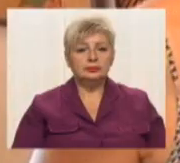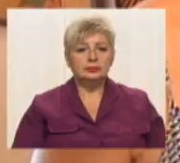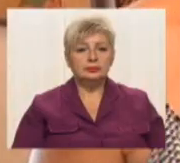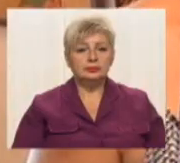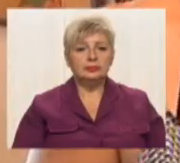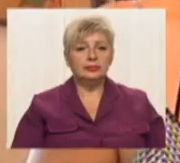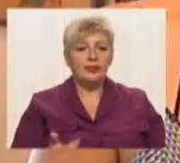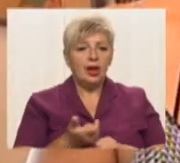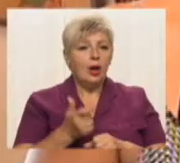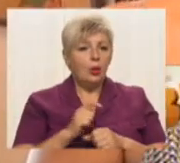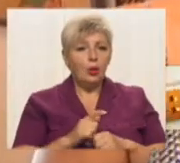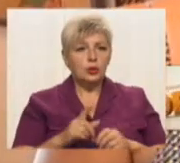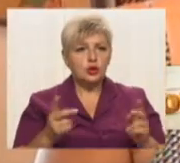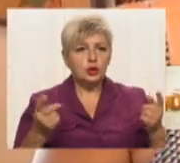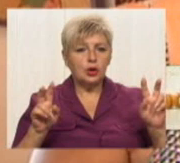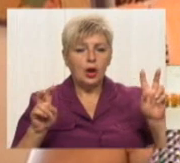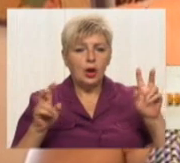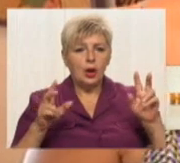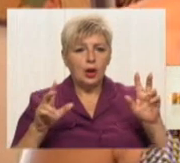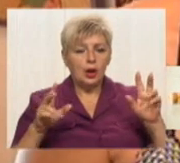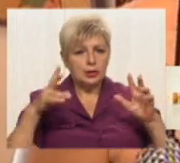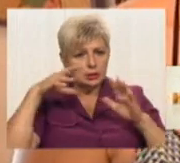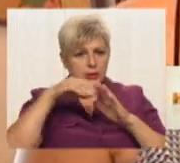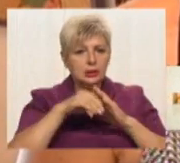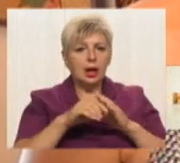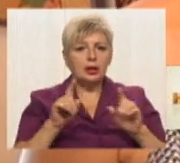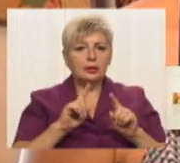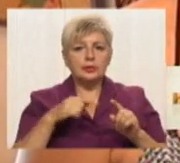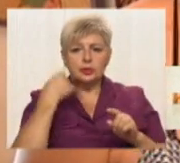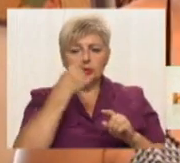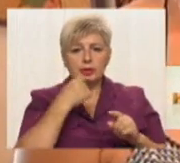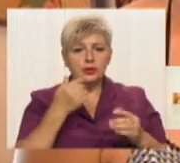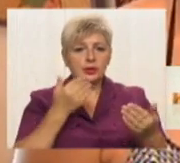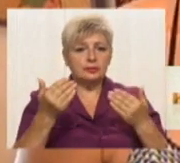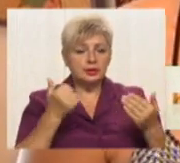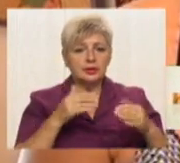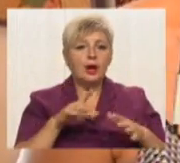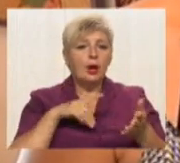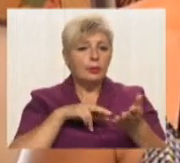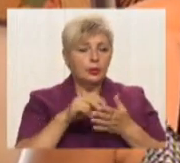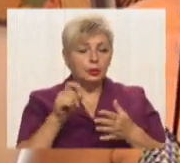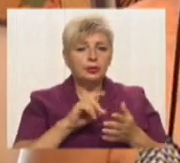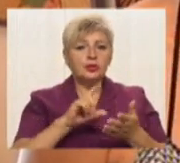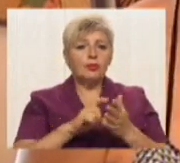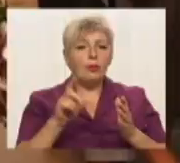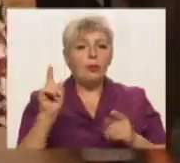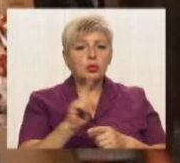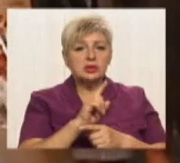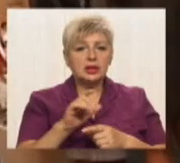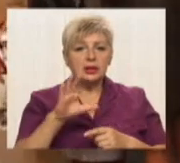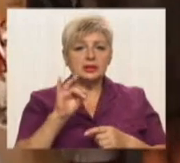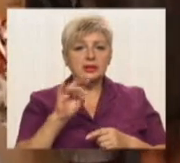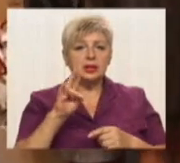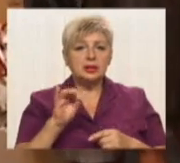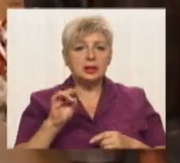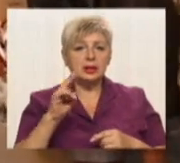«Дуже знаково, що одна з її персональних виставок проходить в музеї Синиці – нашого талановитого художника, який